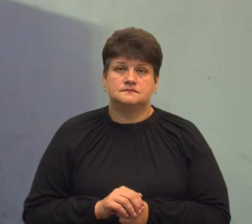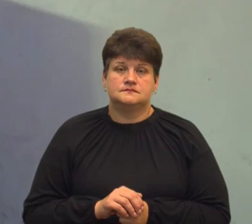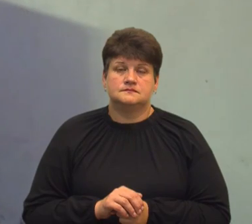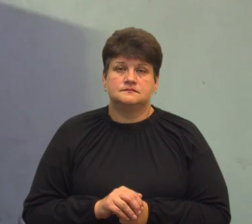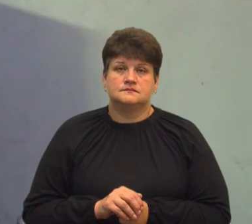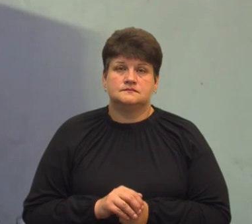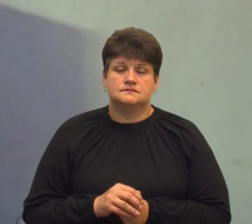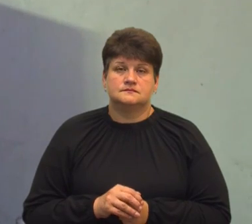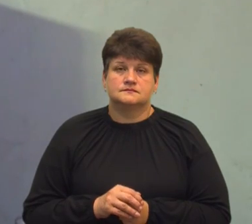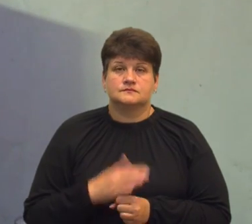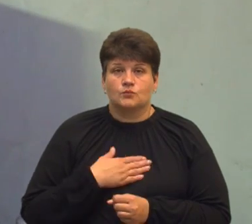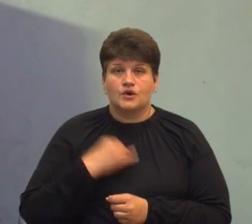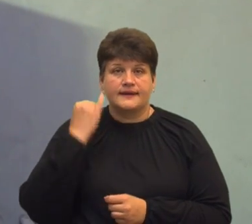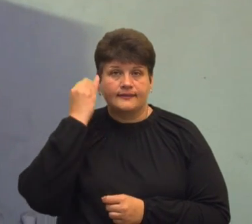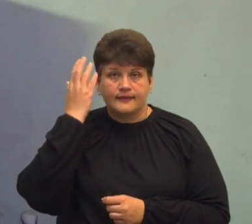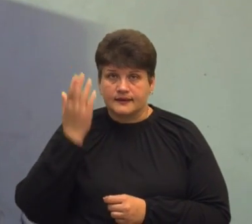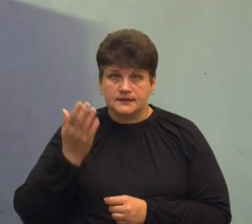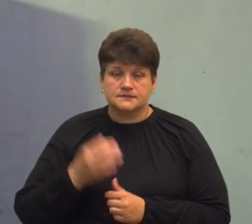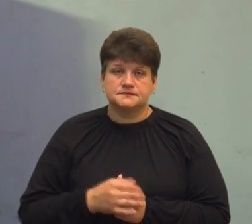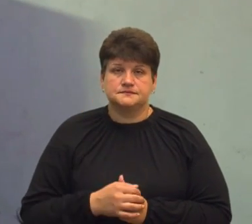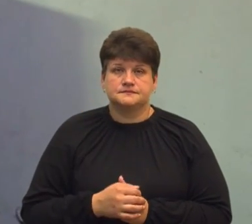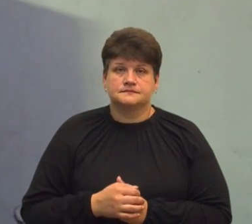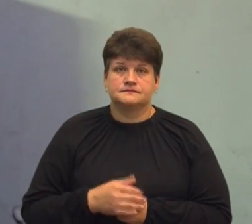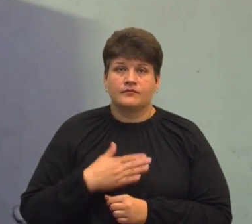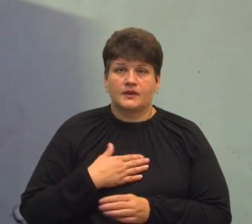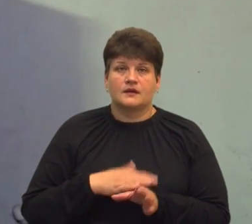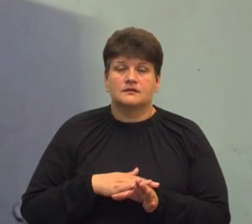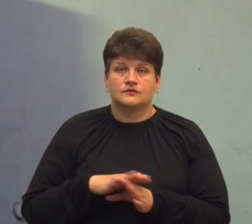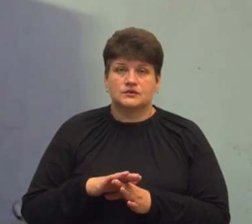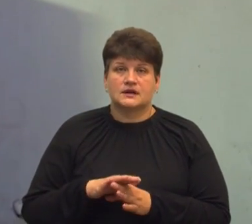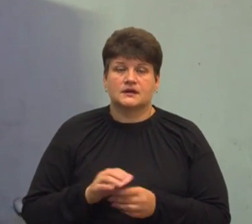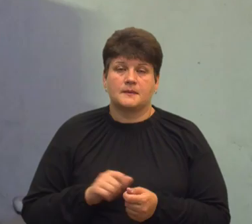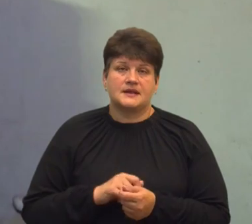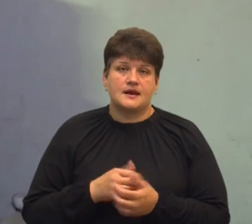мої ідеї і моє виконання в матеріалі.